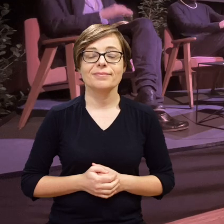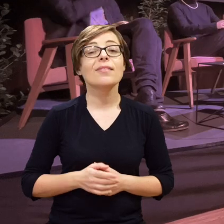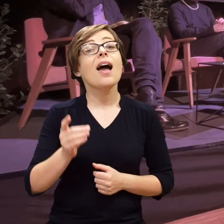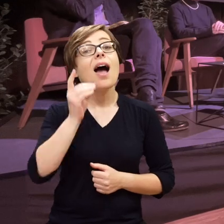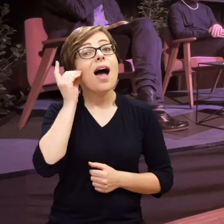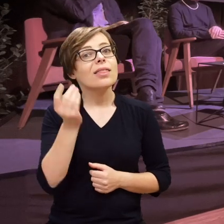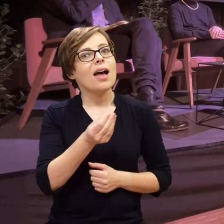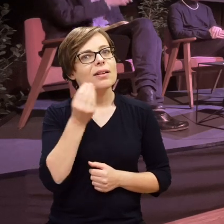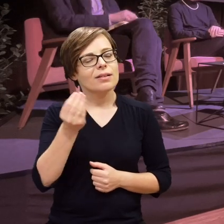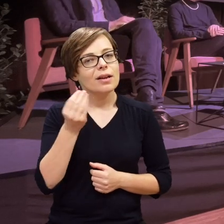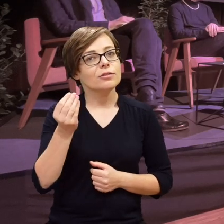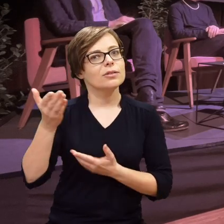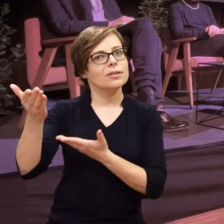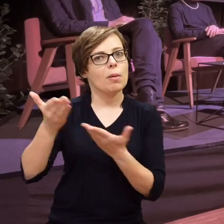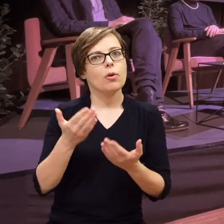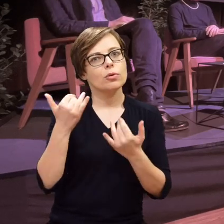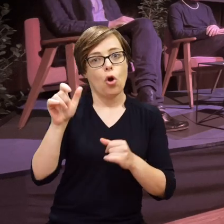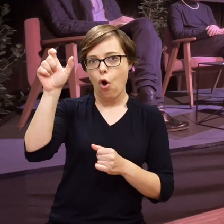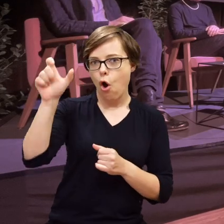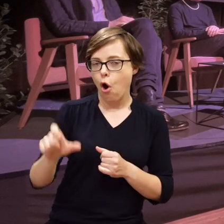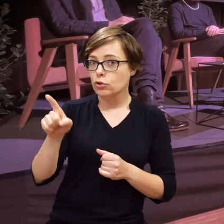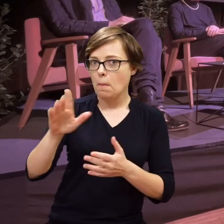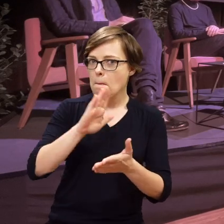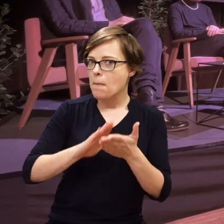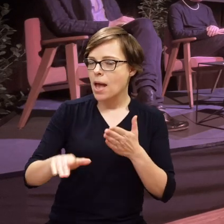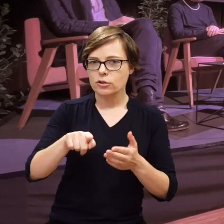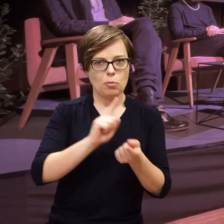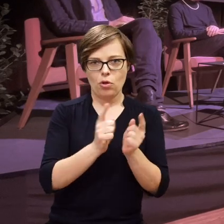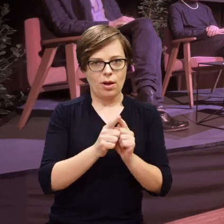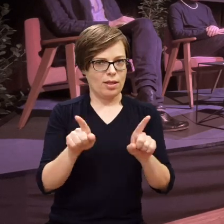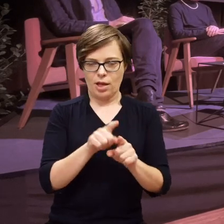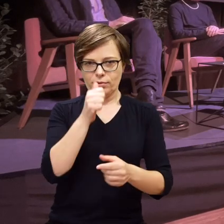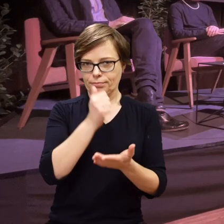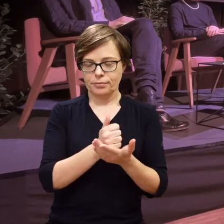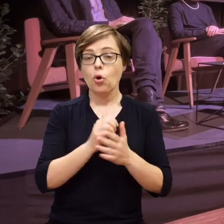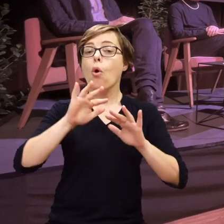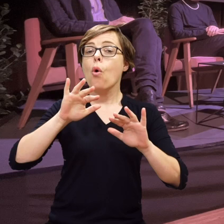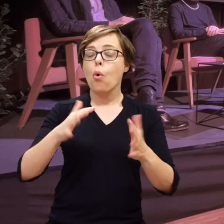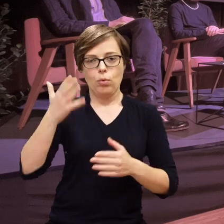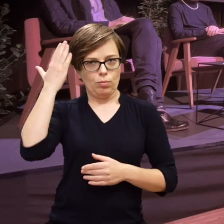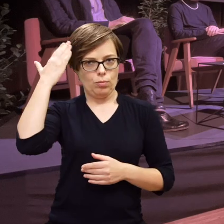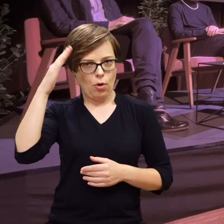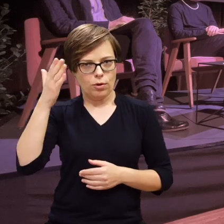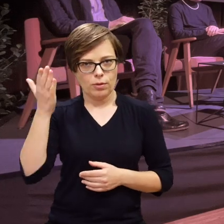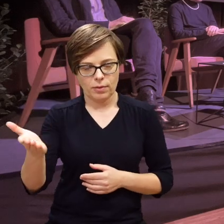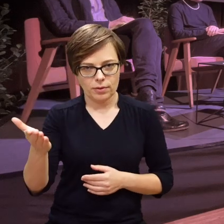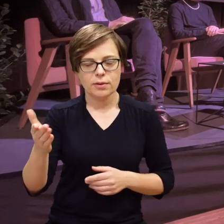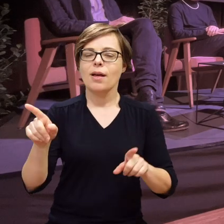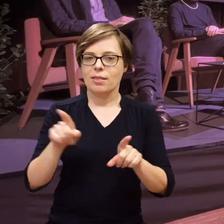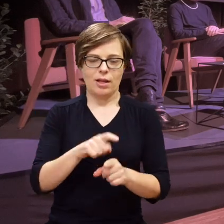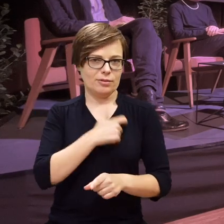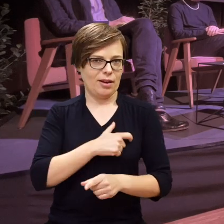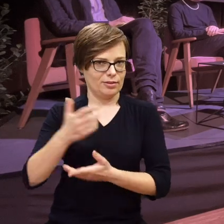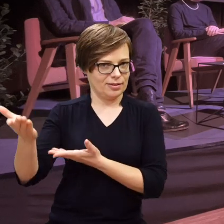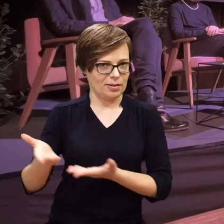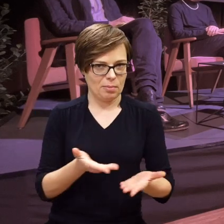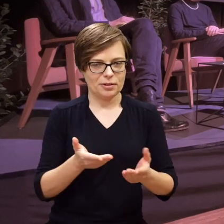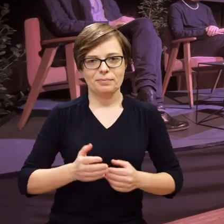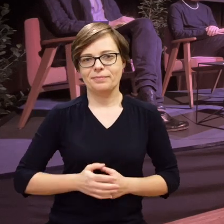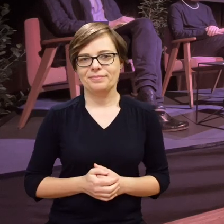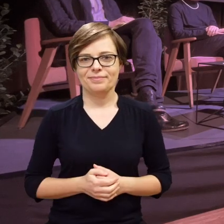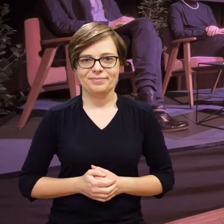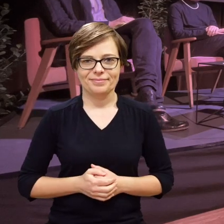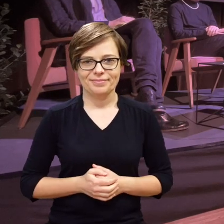A Daniel zaprosił jeszcze osobę, bez której też nie byłoby tego spotkania, Monikę Dobrowolską, którą też gorąco zapraszamy.